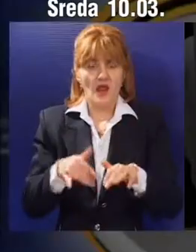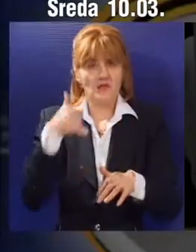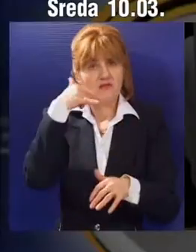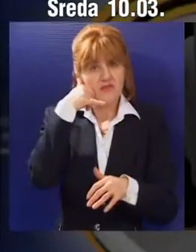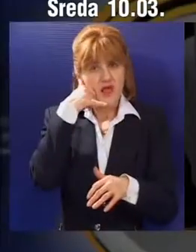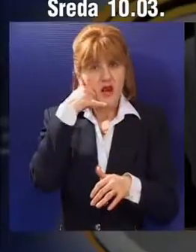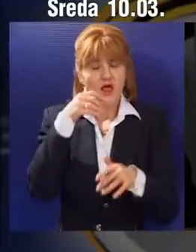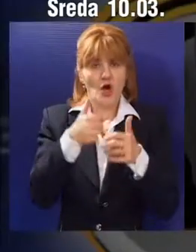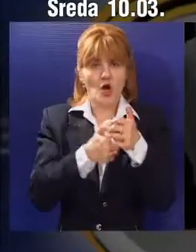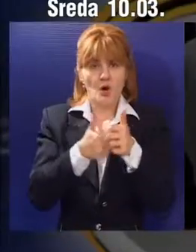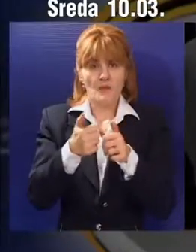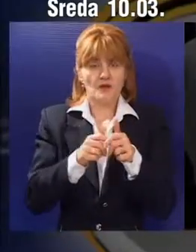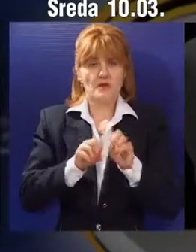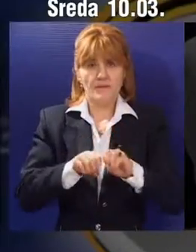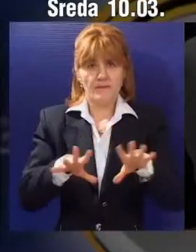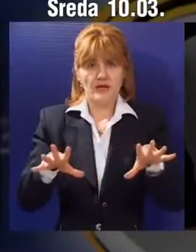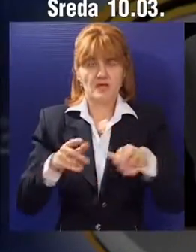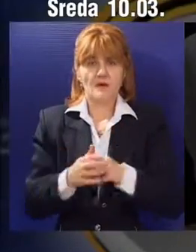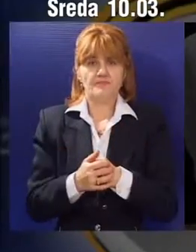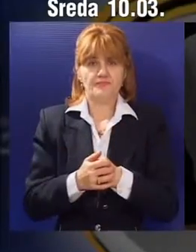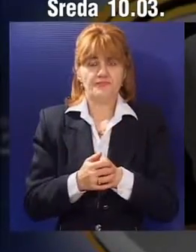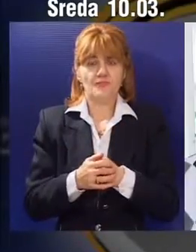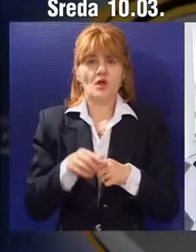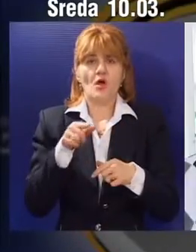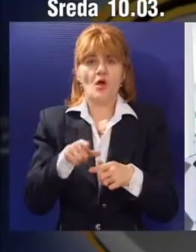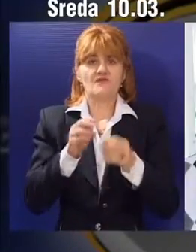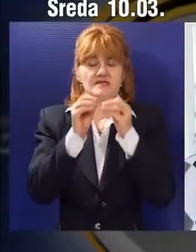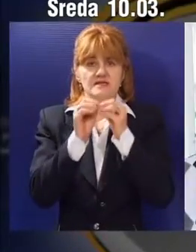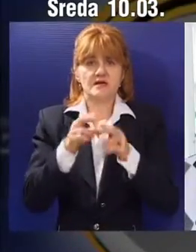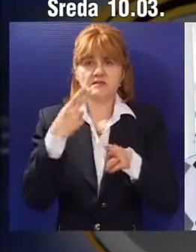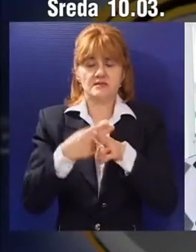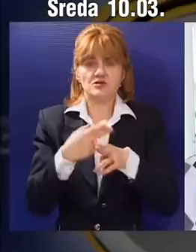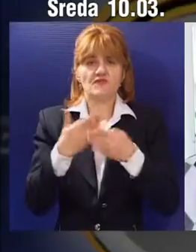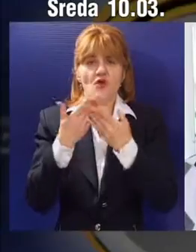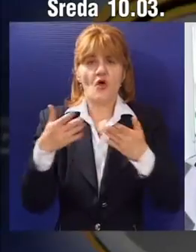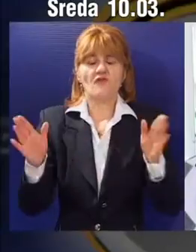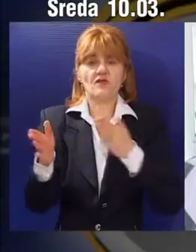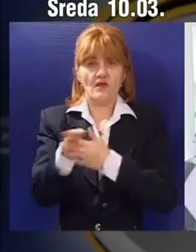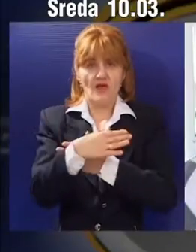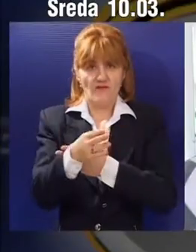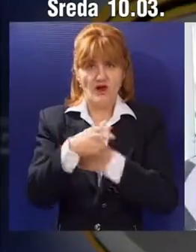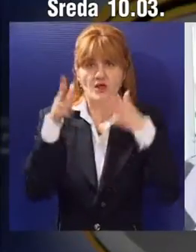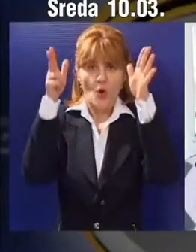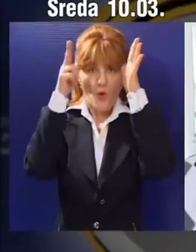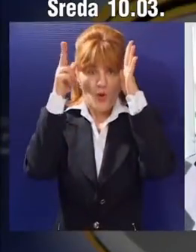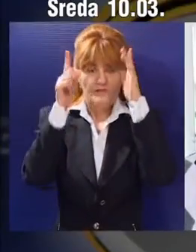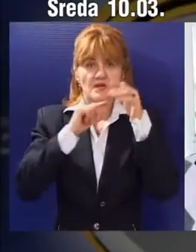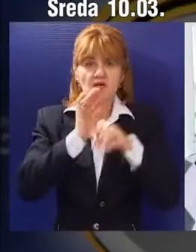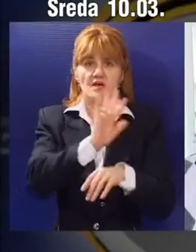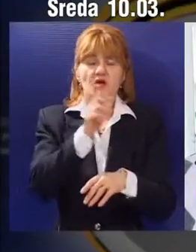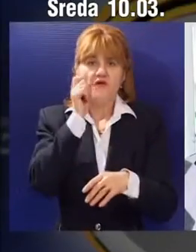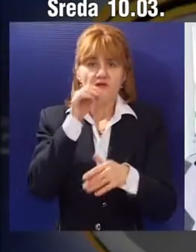telekomunikacija i multimedija. Cilj otvorenih vrata je da učenici osmih razljede i njihovi roditelji